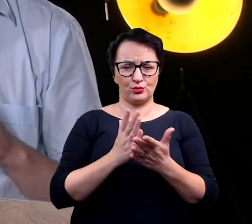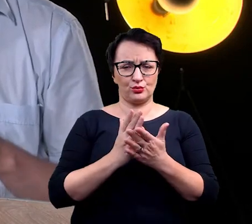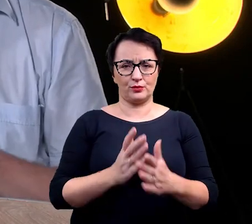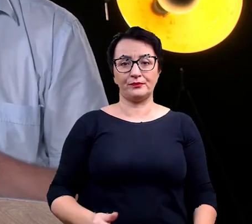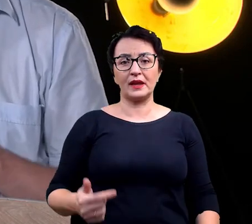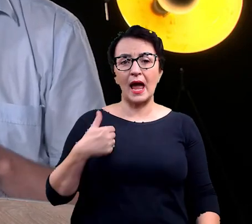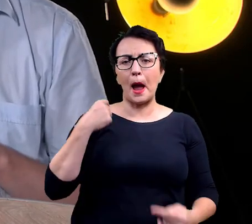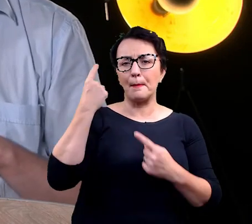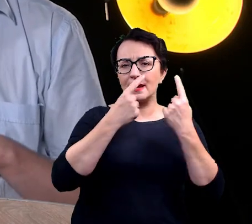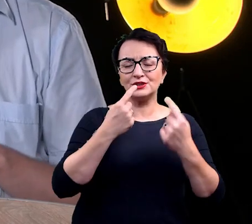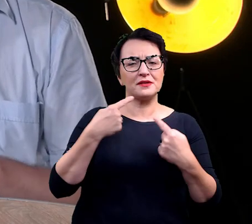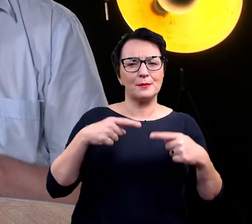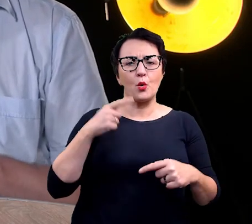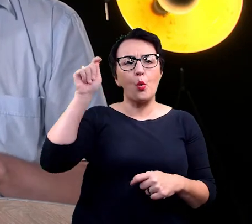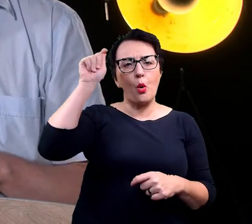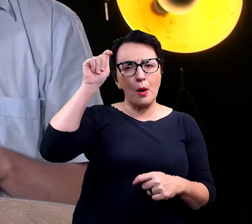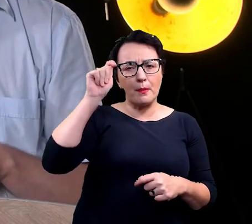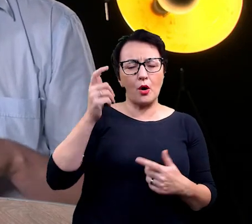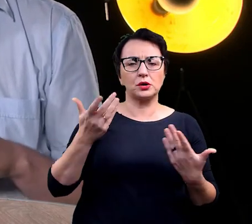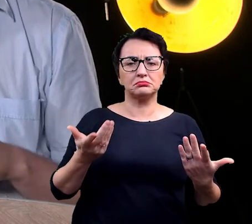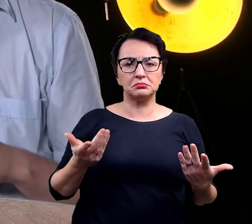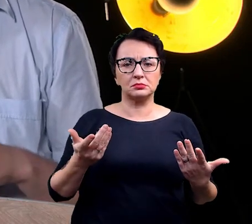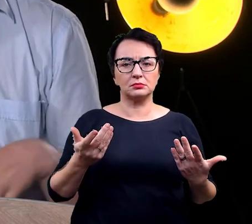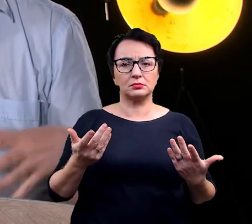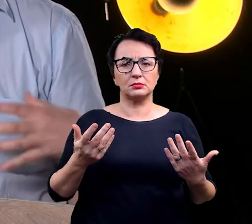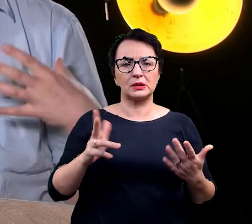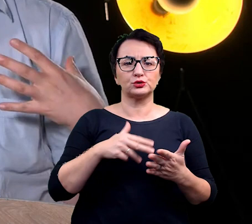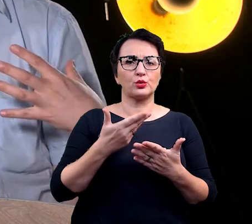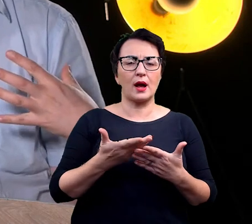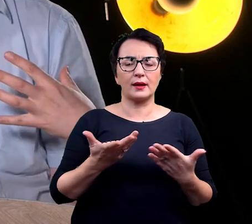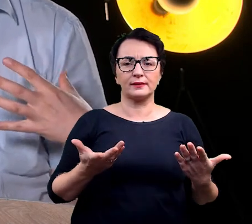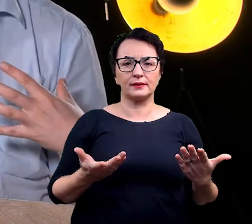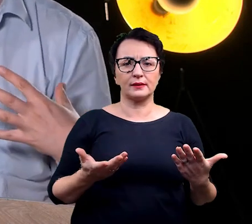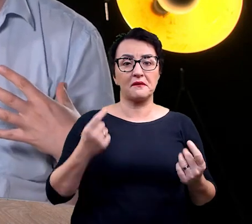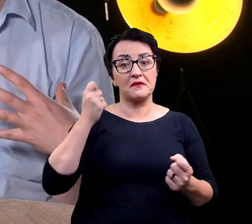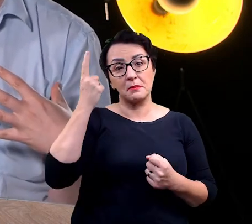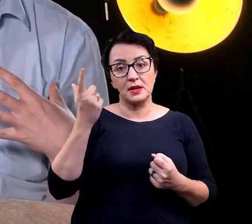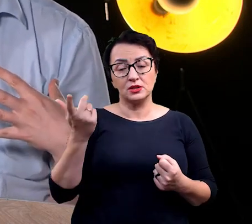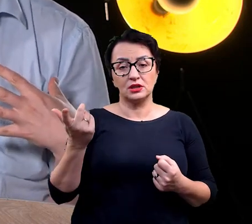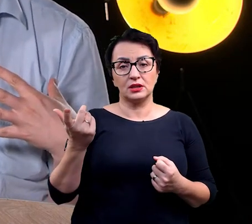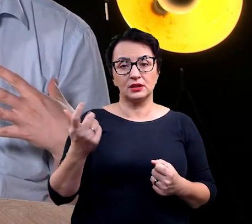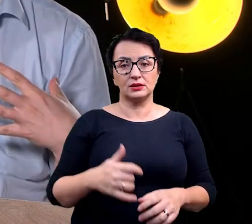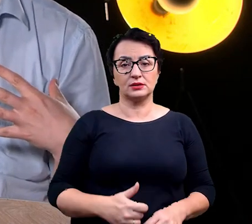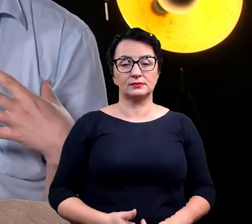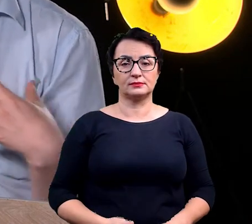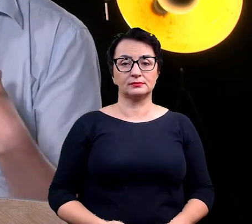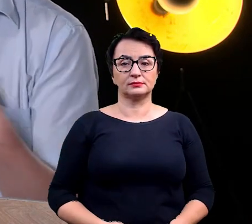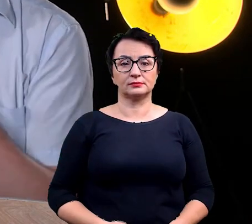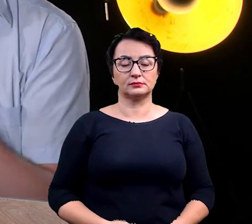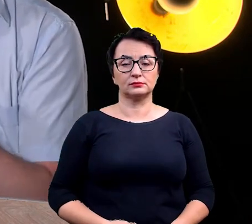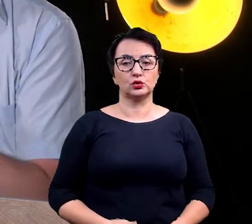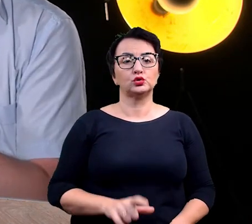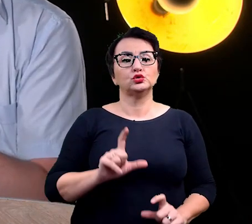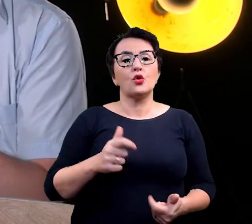Myślę, że nie miałem takiego kłopotu, żeby sobie jakoś wymyślić, czym